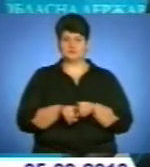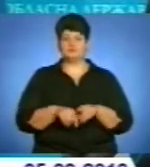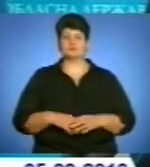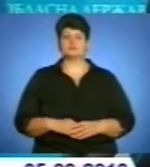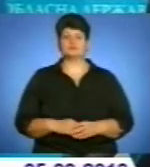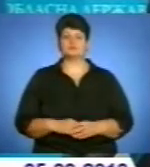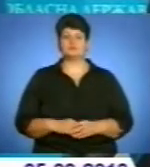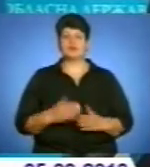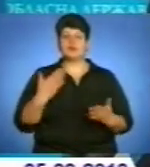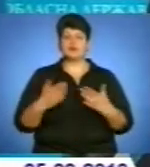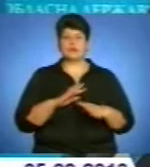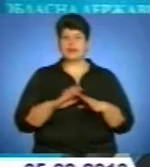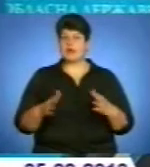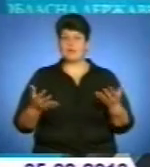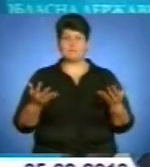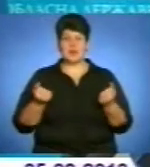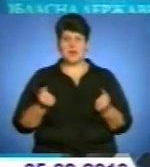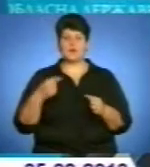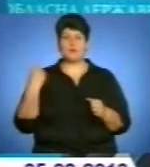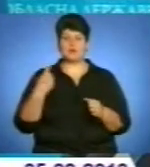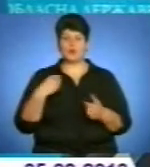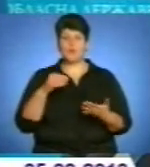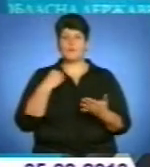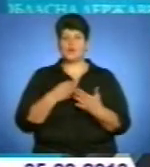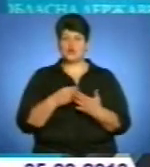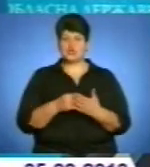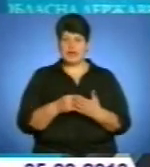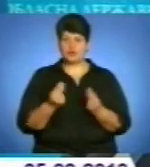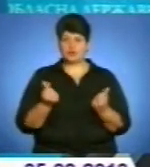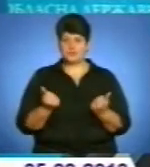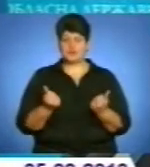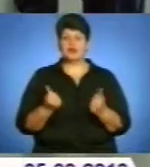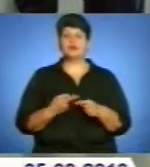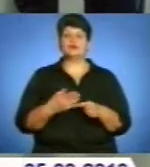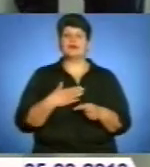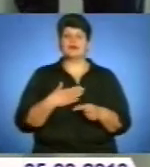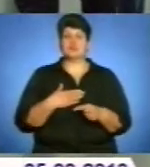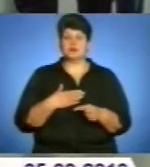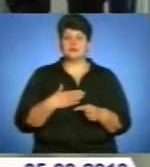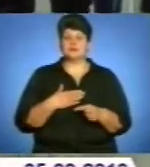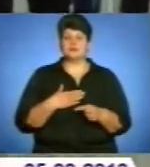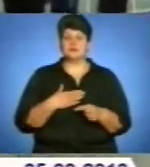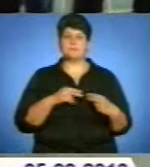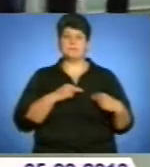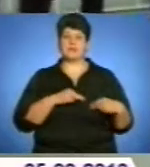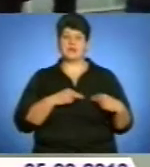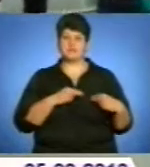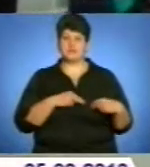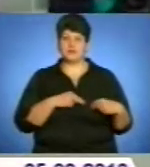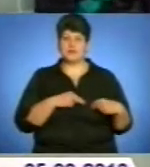то якщо ми не приймемо обласного бюджету, то наші працівники